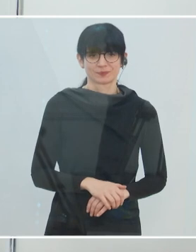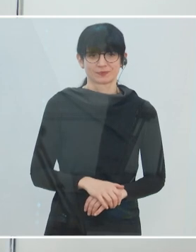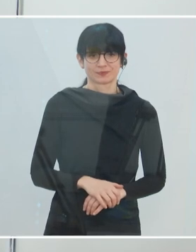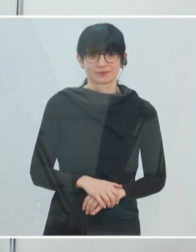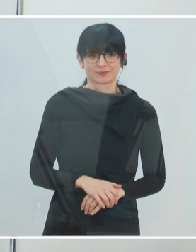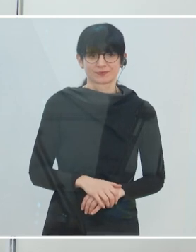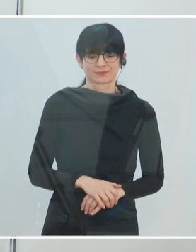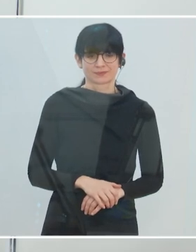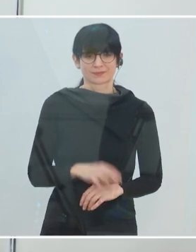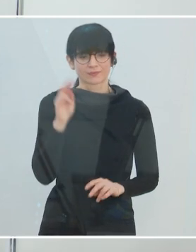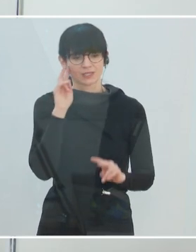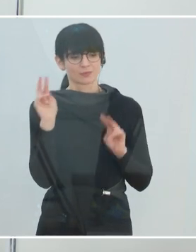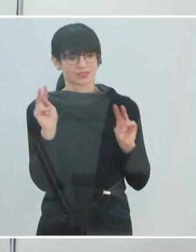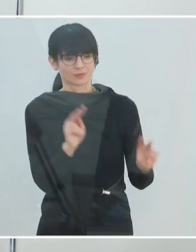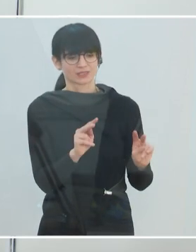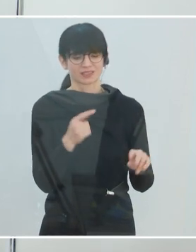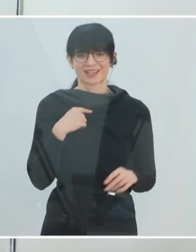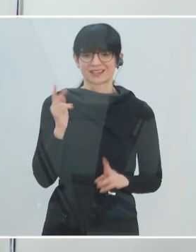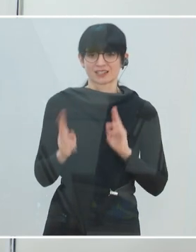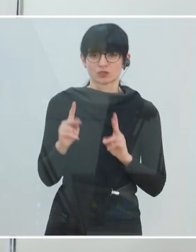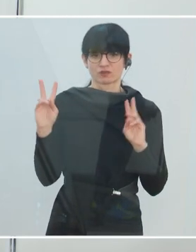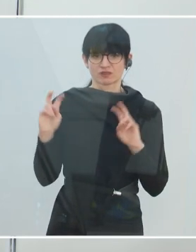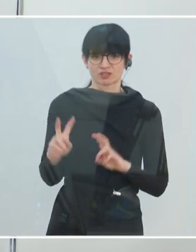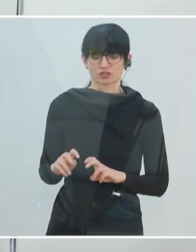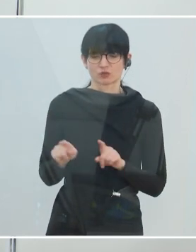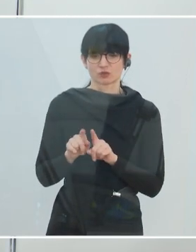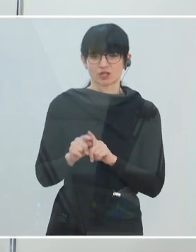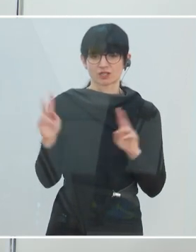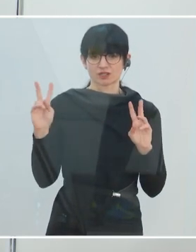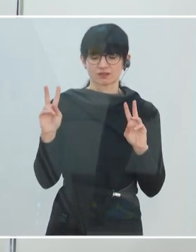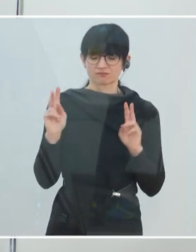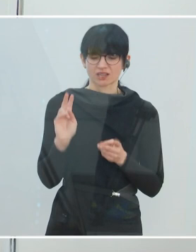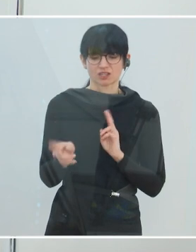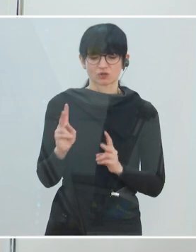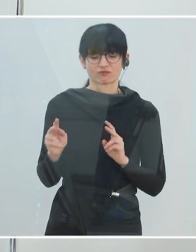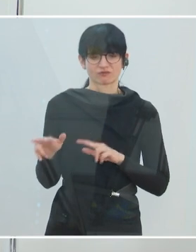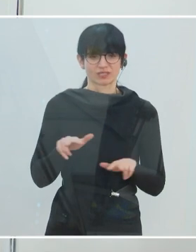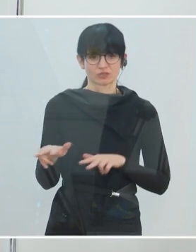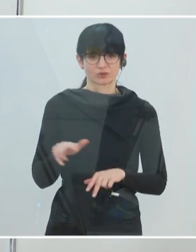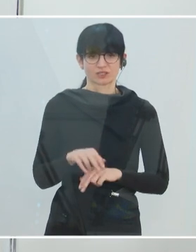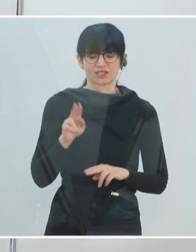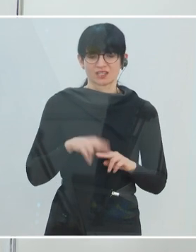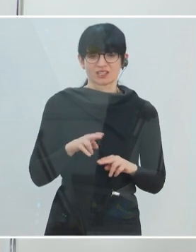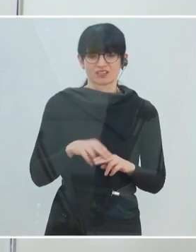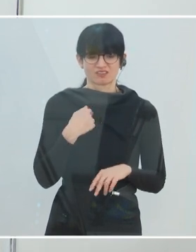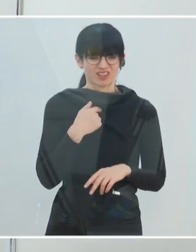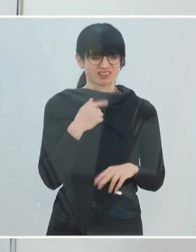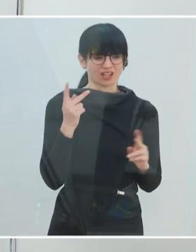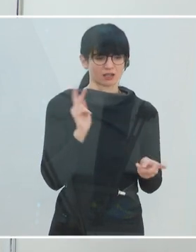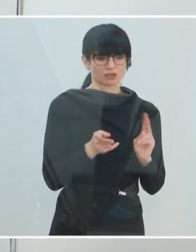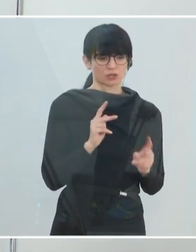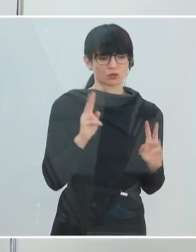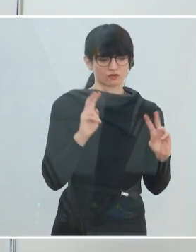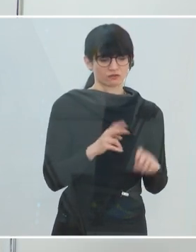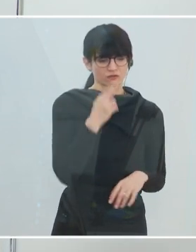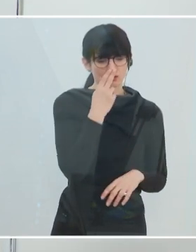der Perspektive der Katastrophenforschung und des Katastrophenmanagement sagen. Wenn wir uns die Katastrophenforschung so anschauen, dann sieht